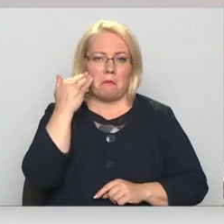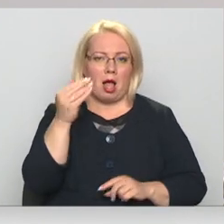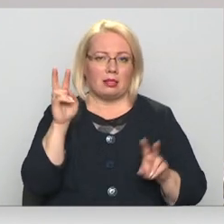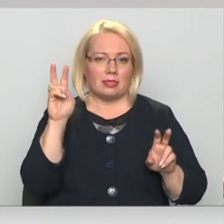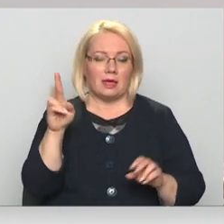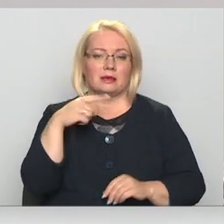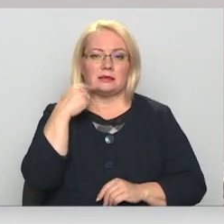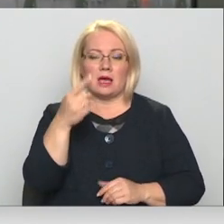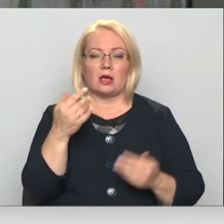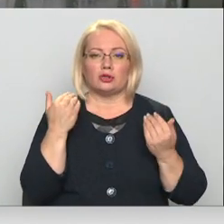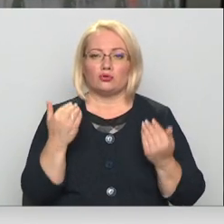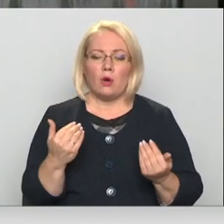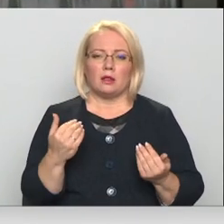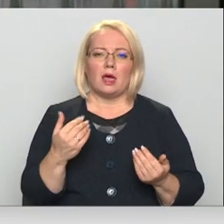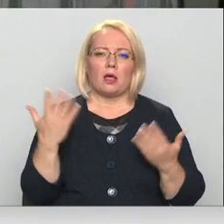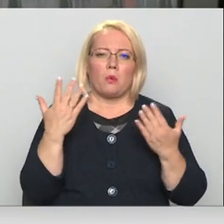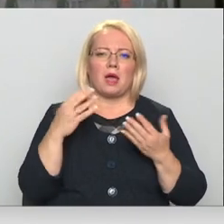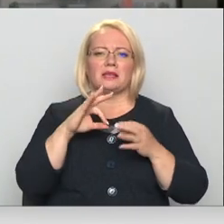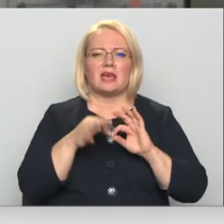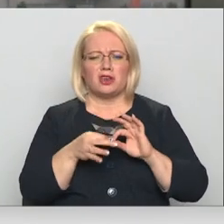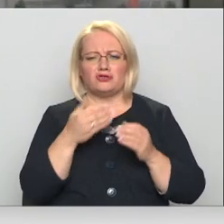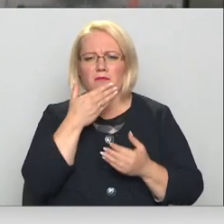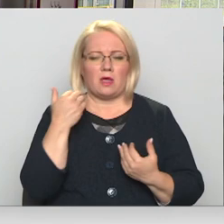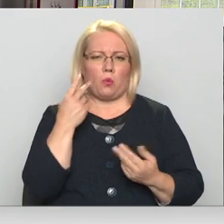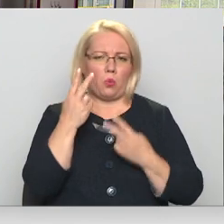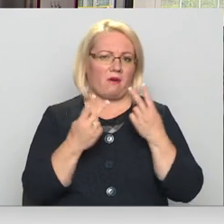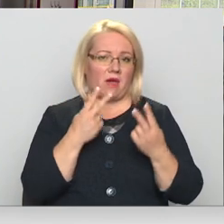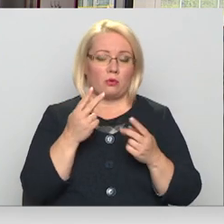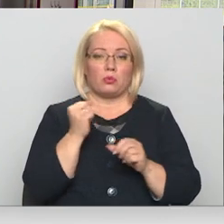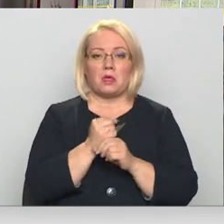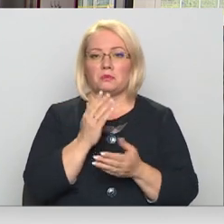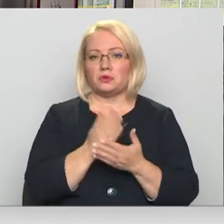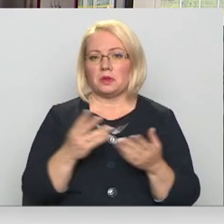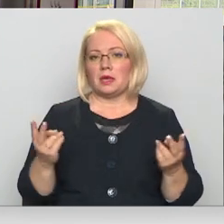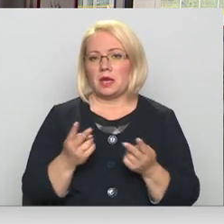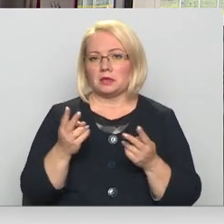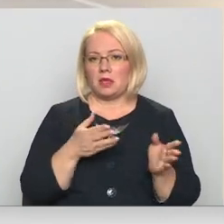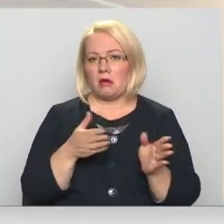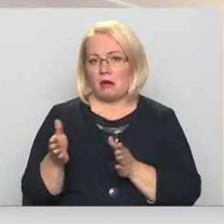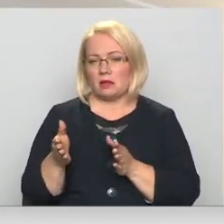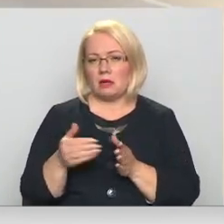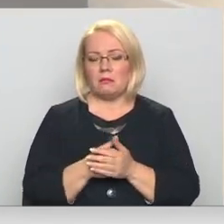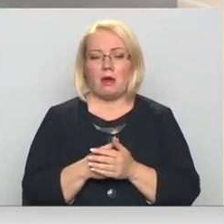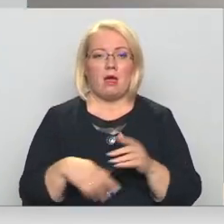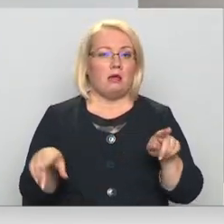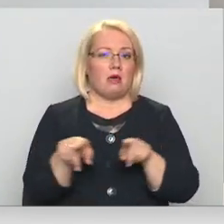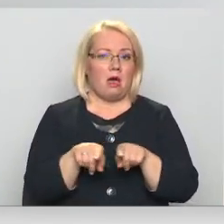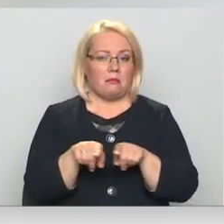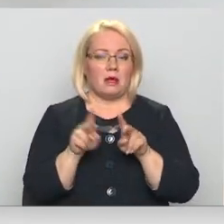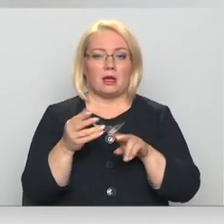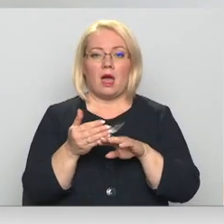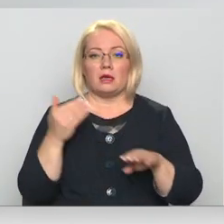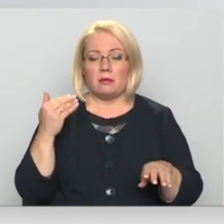mums norāda, ka šodien būtiskas režīmi nav novēroti, kā arī darbsnorit ierastajā kārtībā. Tāpat kā iepriekš